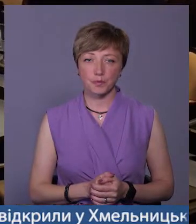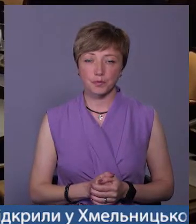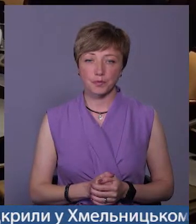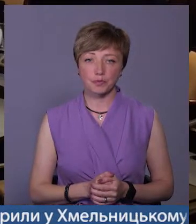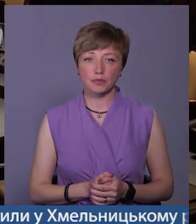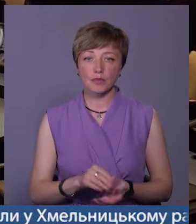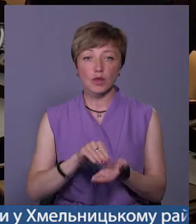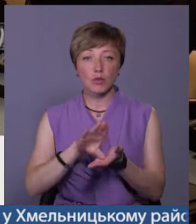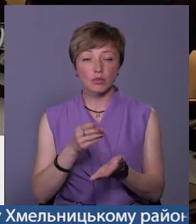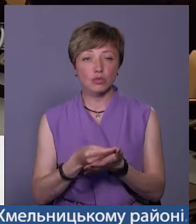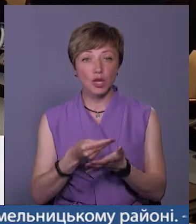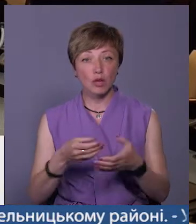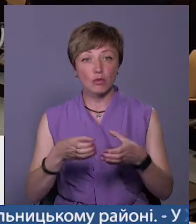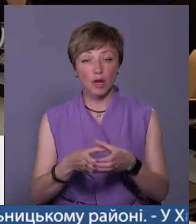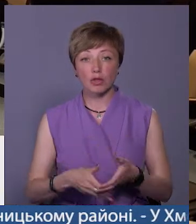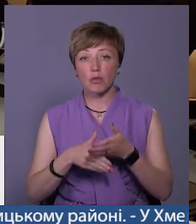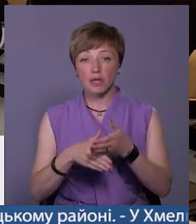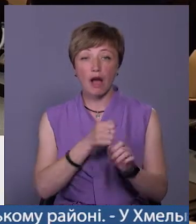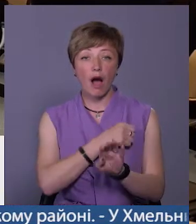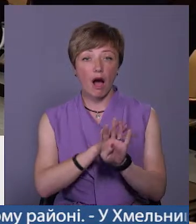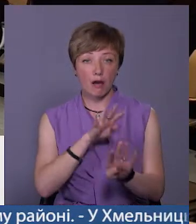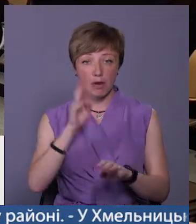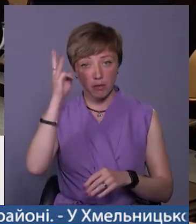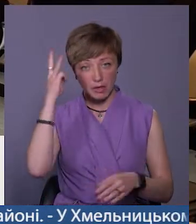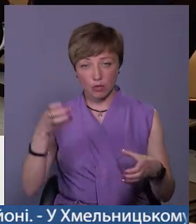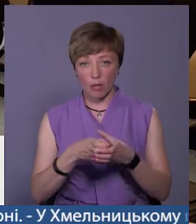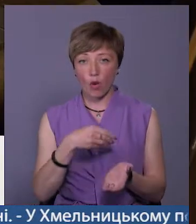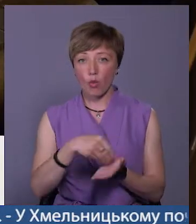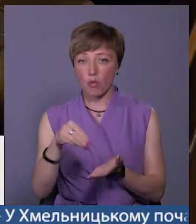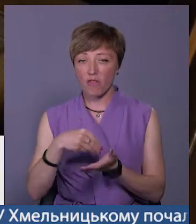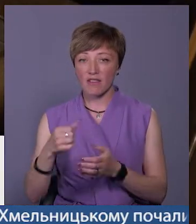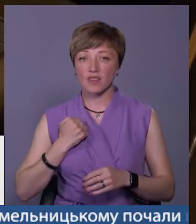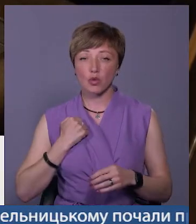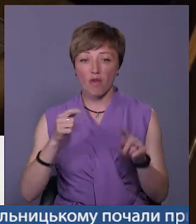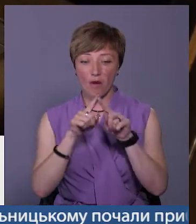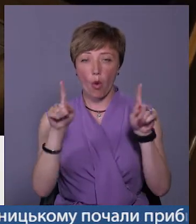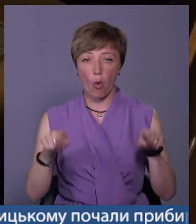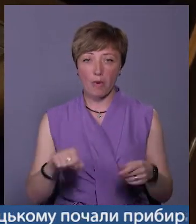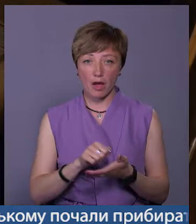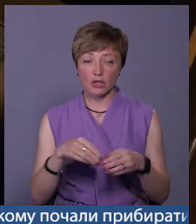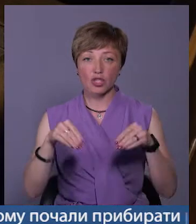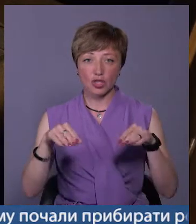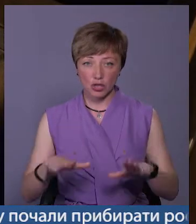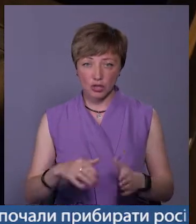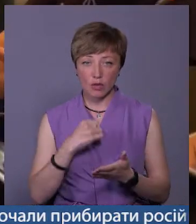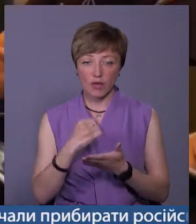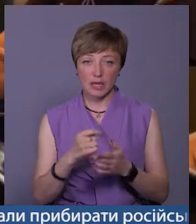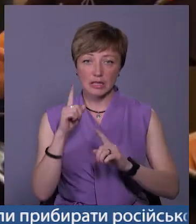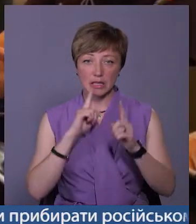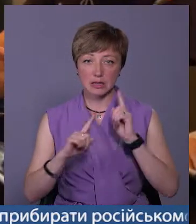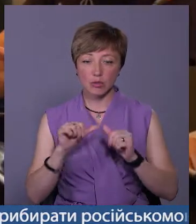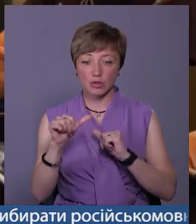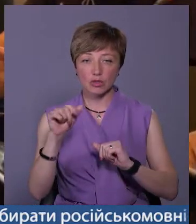Поповнити бюджет громади та допомогти армії. Хмельницька громада купуватиме військові облігації. Таке рішення ухвалили на засіданні